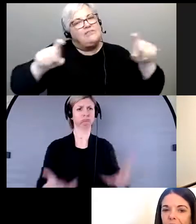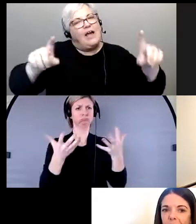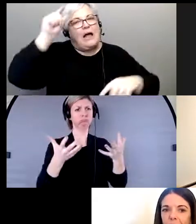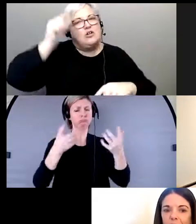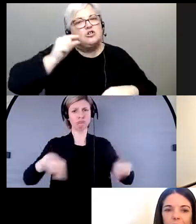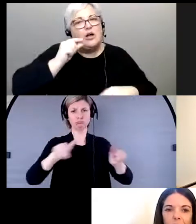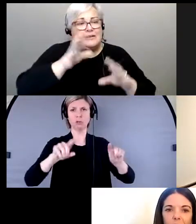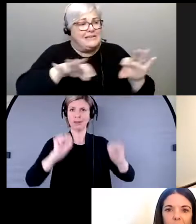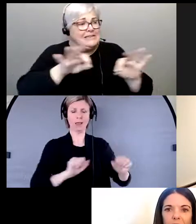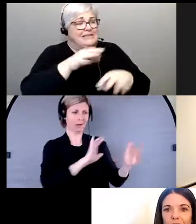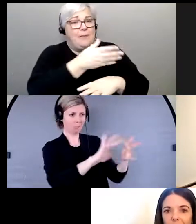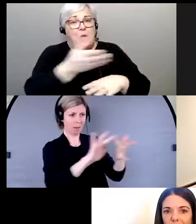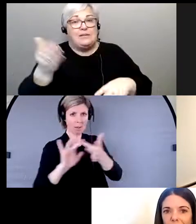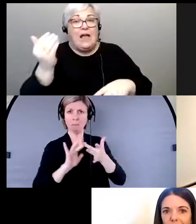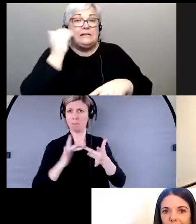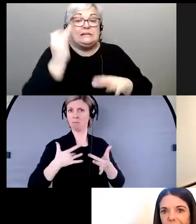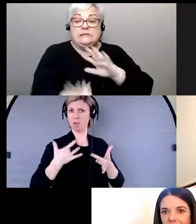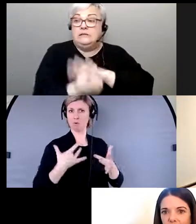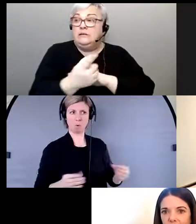-là d'avoir des personnes auxquelles elles peuvent s'adresser